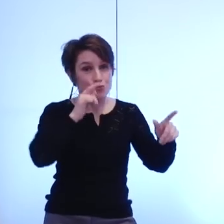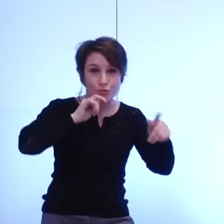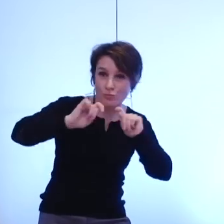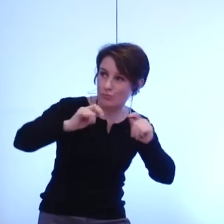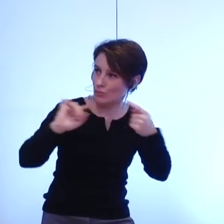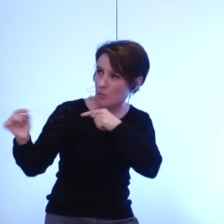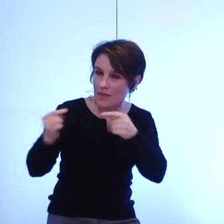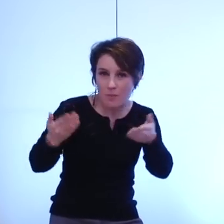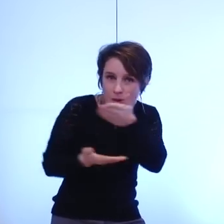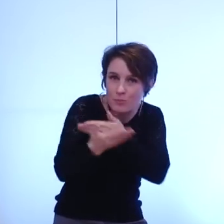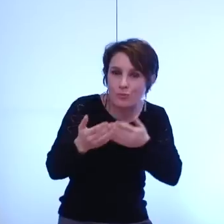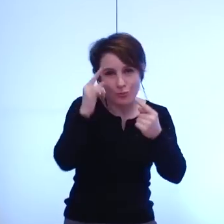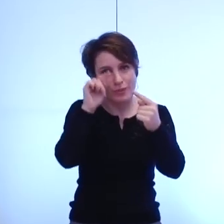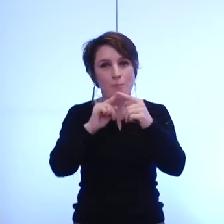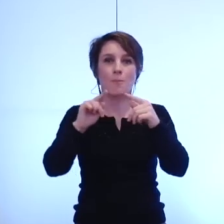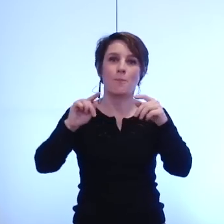métropole